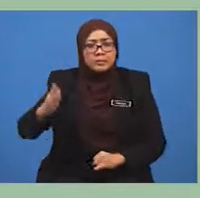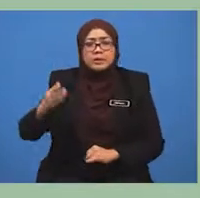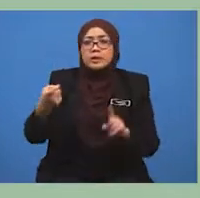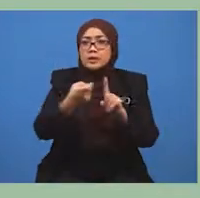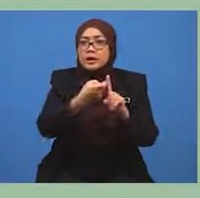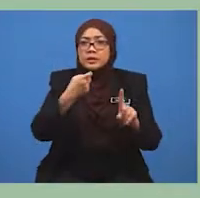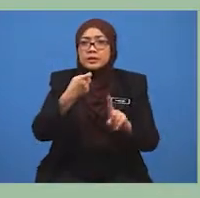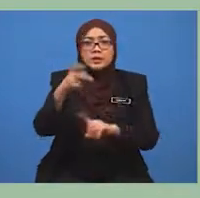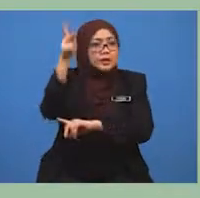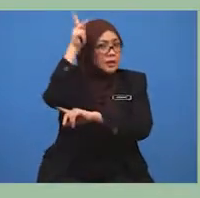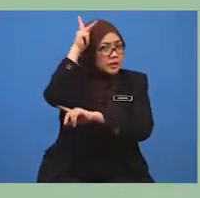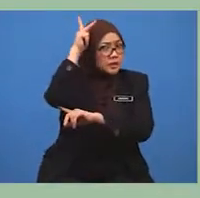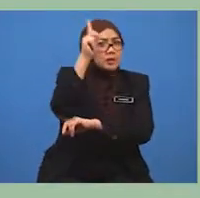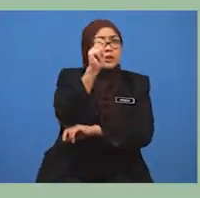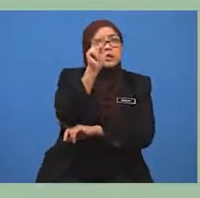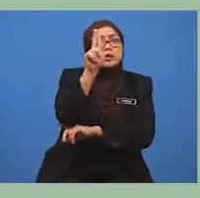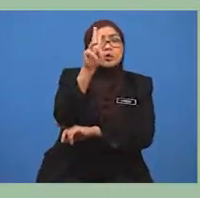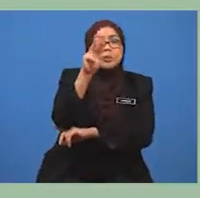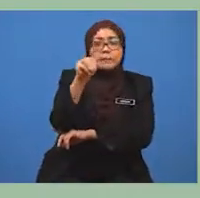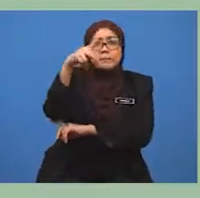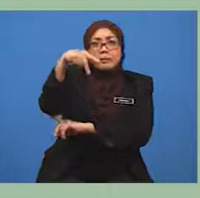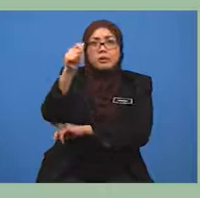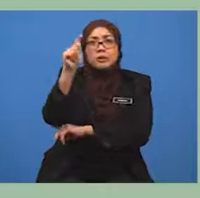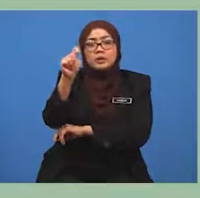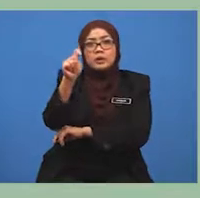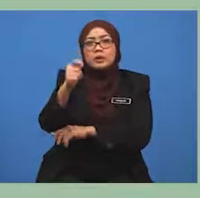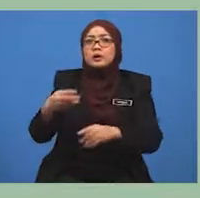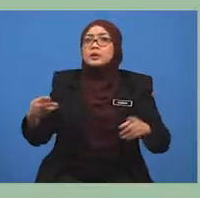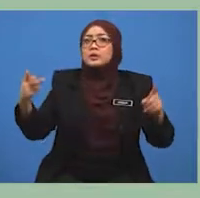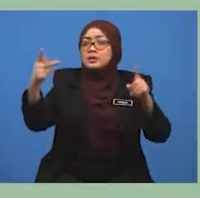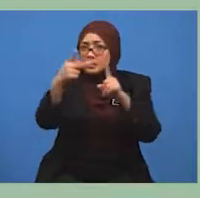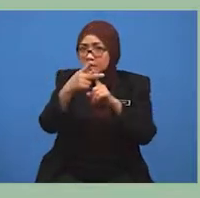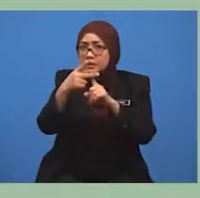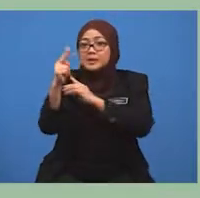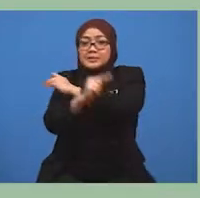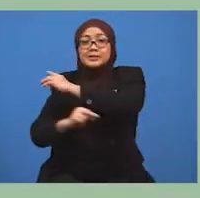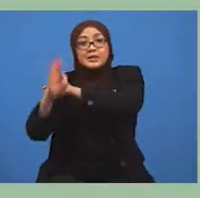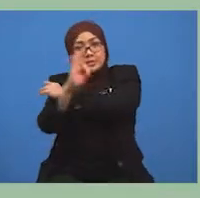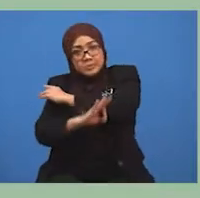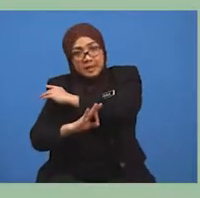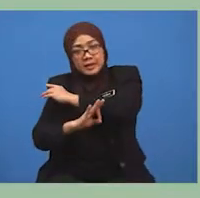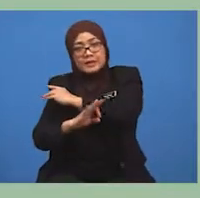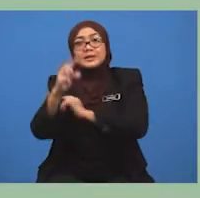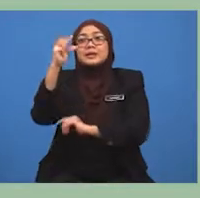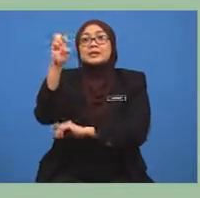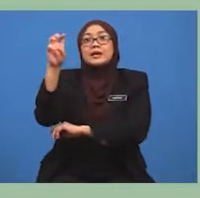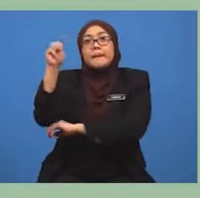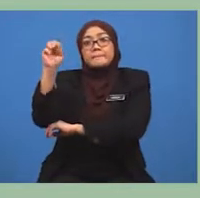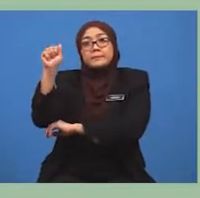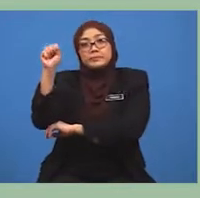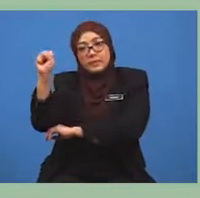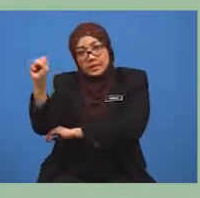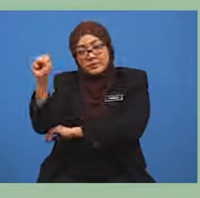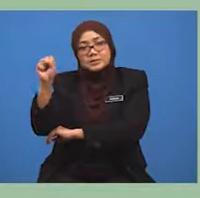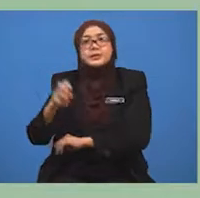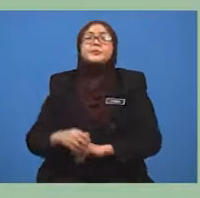menganjur ke Gemas Negeri Sembilan. Untuk makluman murid-murid, stesen kereta api Gemas